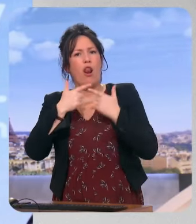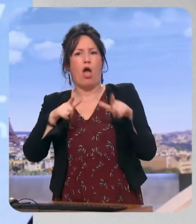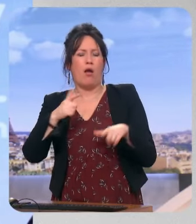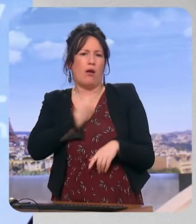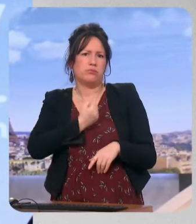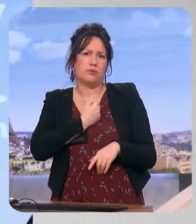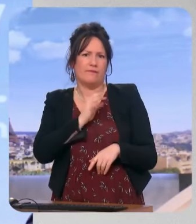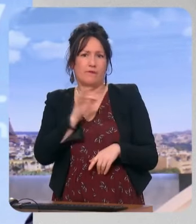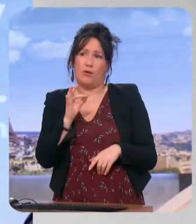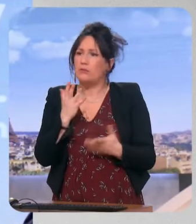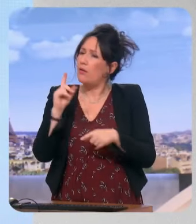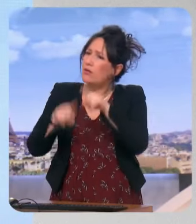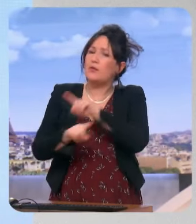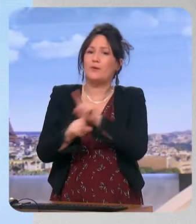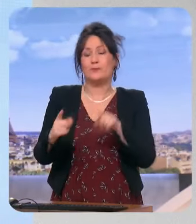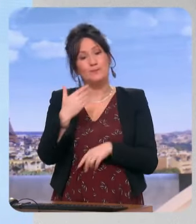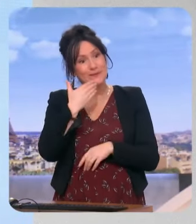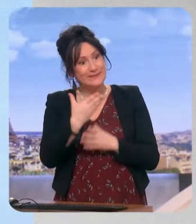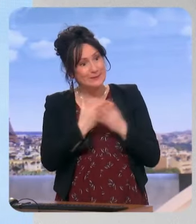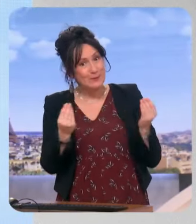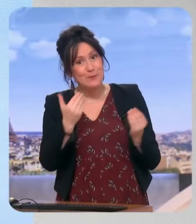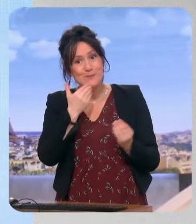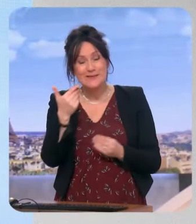qu'on va l'empêcher de chanter. Merci Sébastien Chenus, c'est à vous Maya et Damien. Merci.